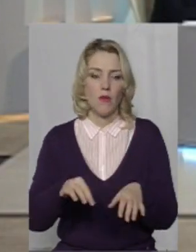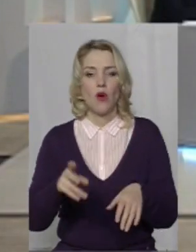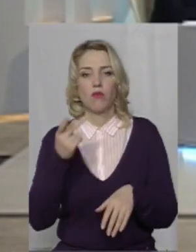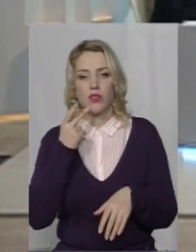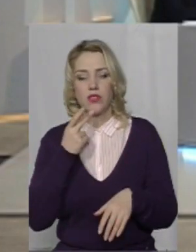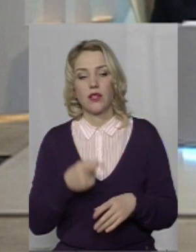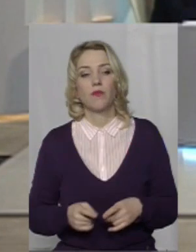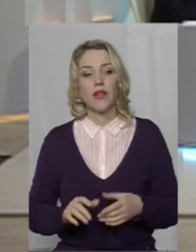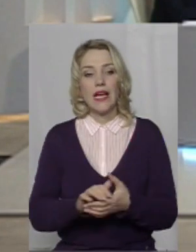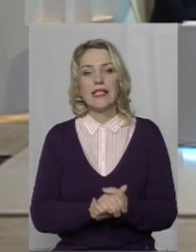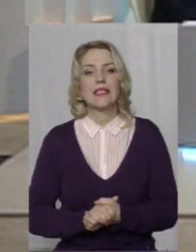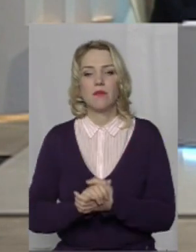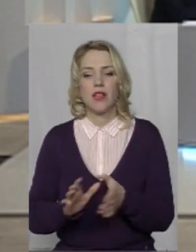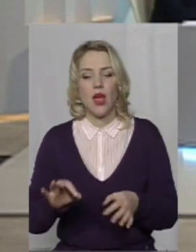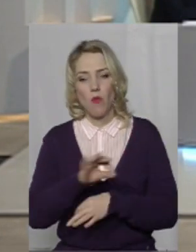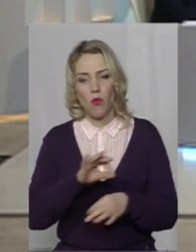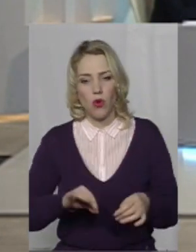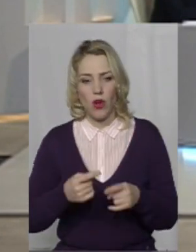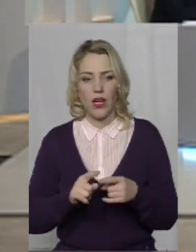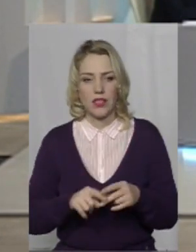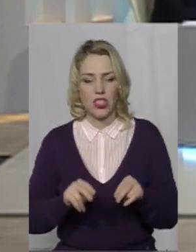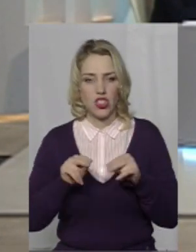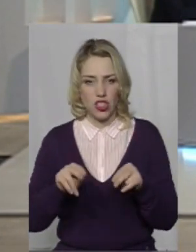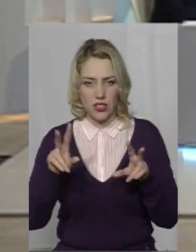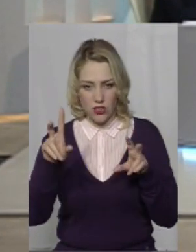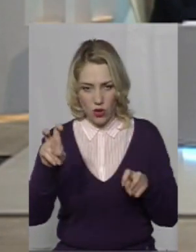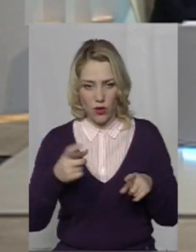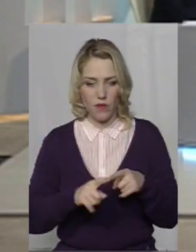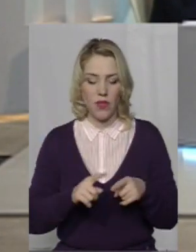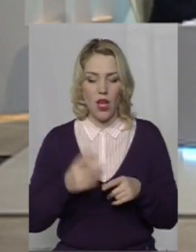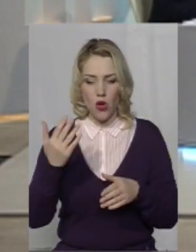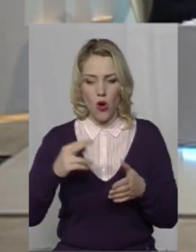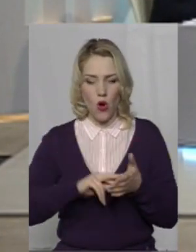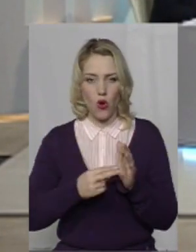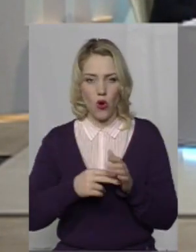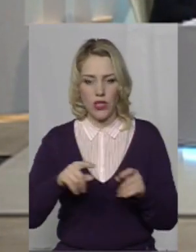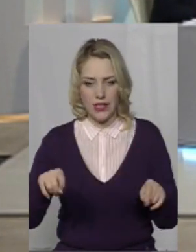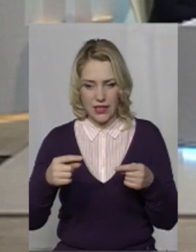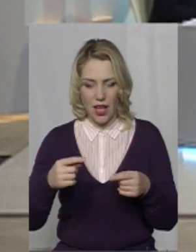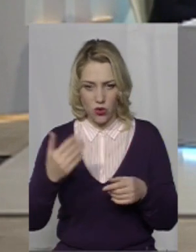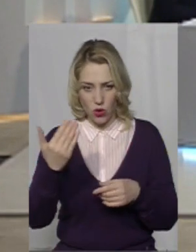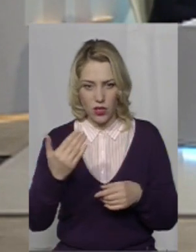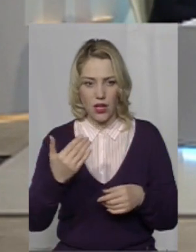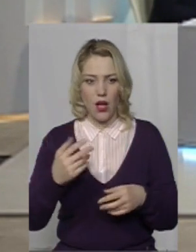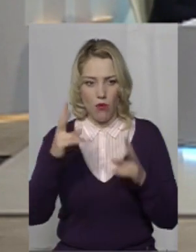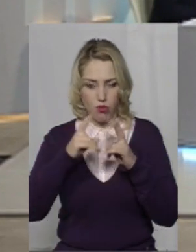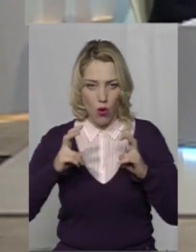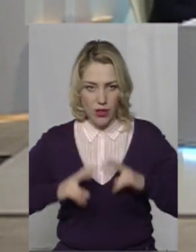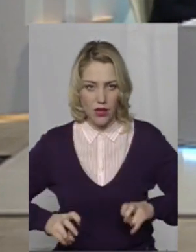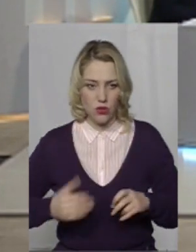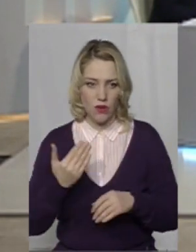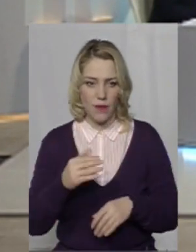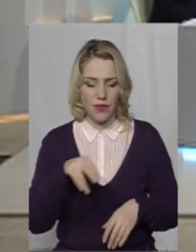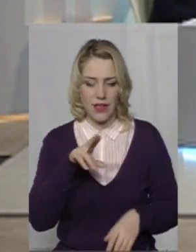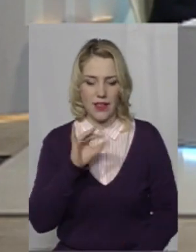«Суспільного і руху чесно». Його координатор Олег Черненко проаналізував вашу, пане Вадиме,